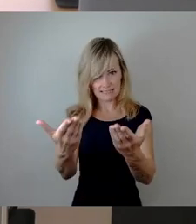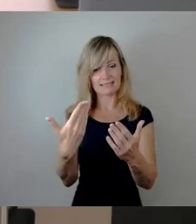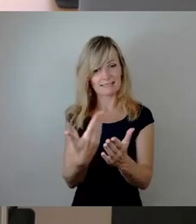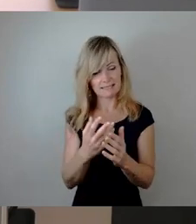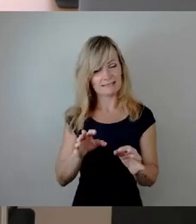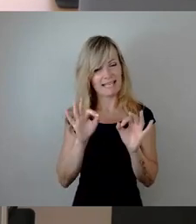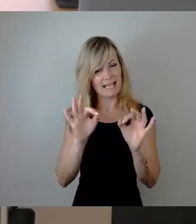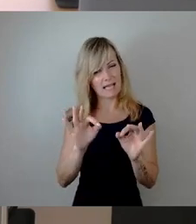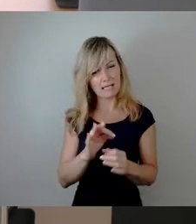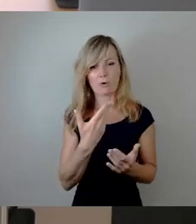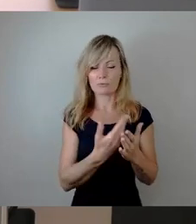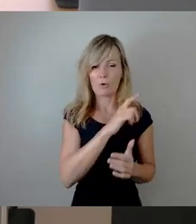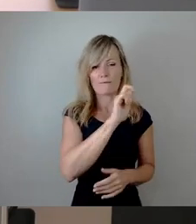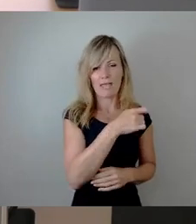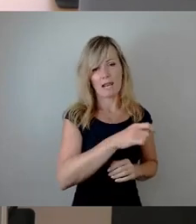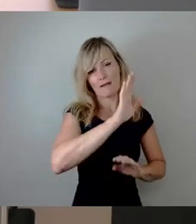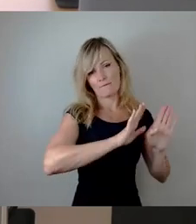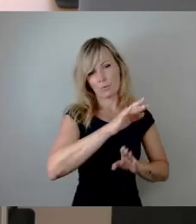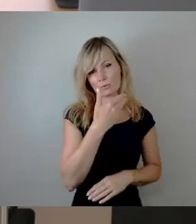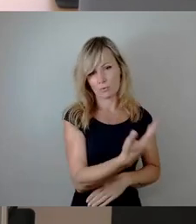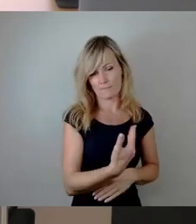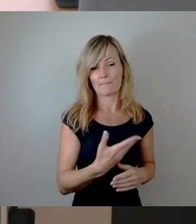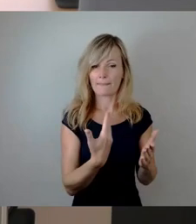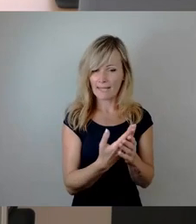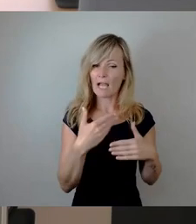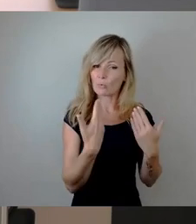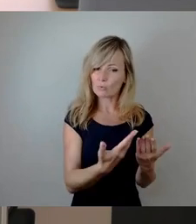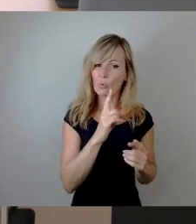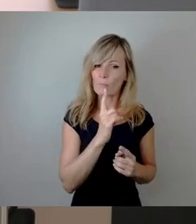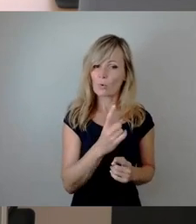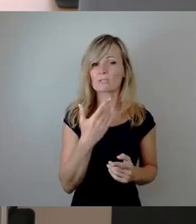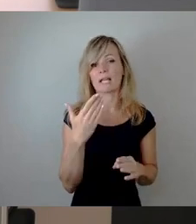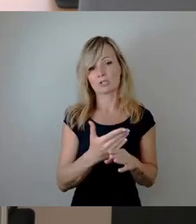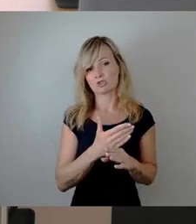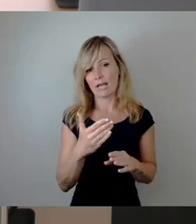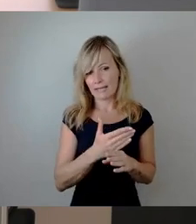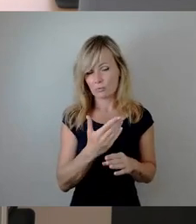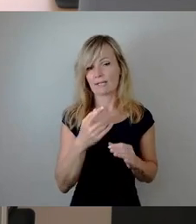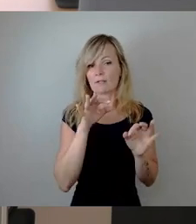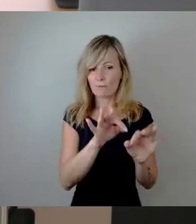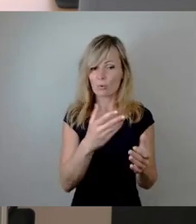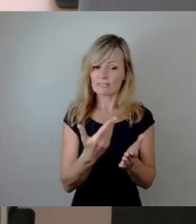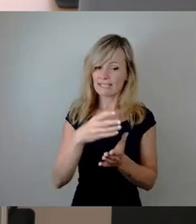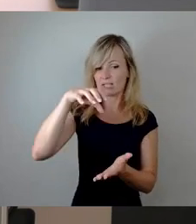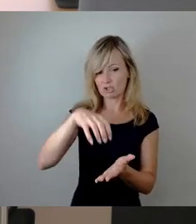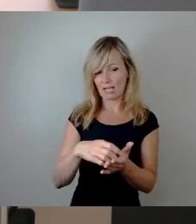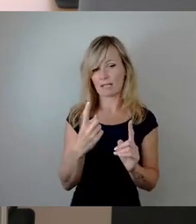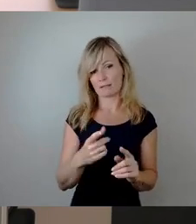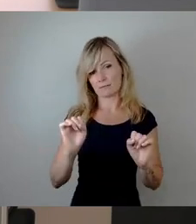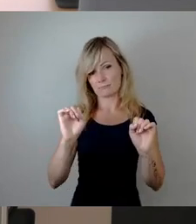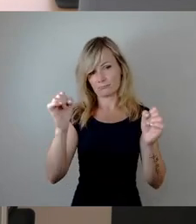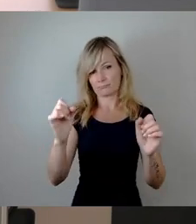am ehesten dem Wählervotum. Und genau so müssen Entscheidungen für diese Stadt zustande kommen.